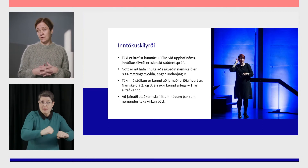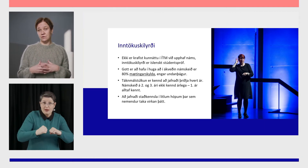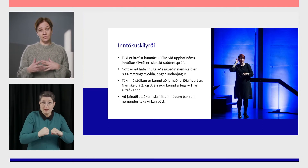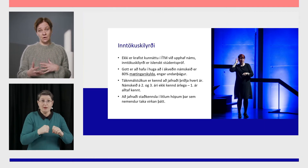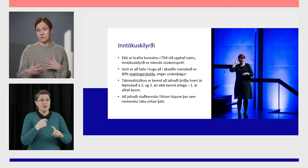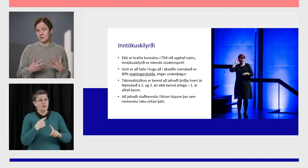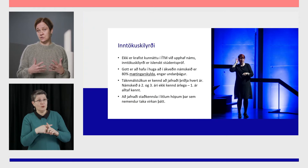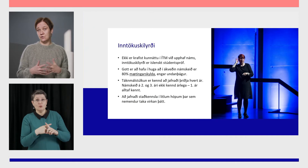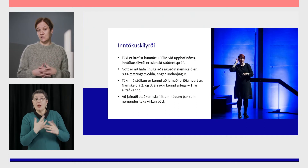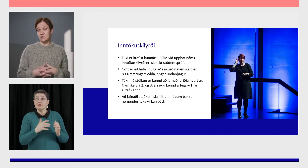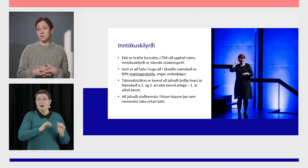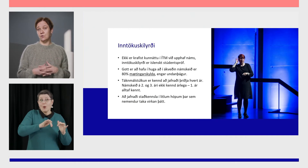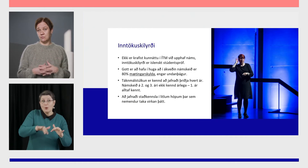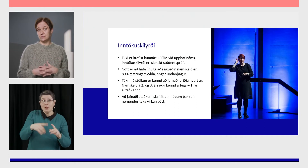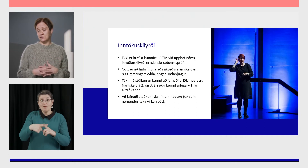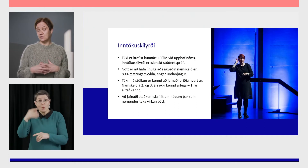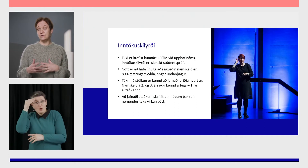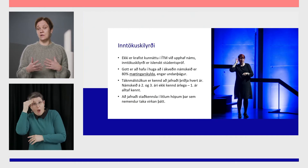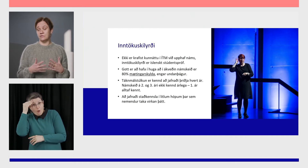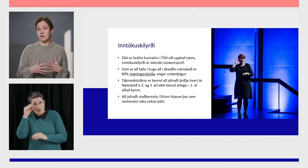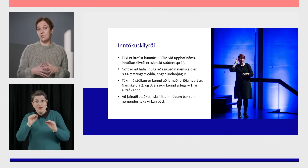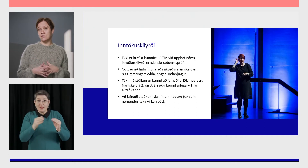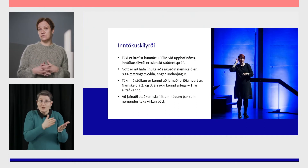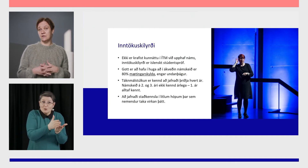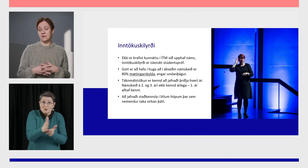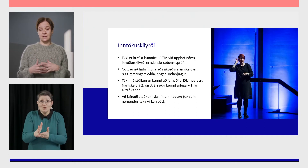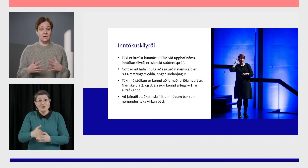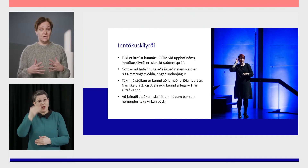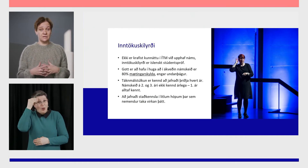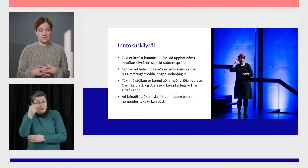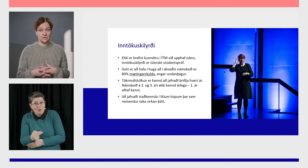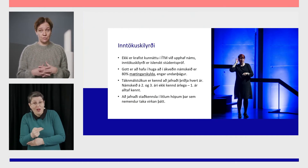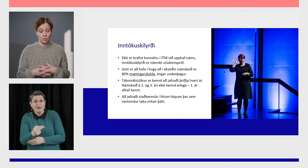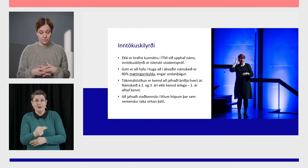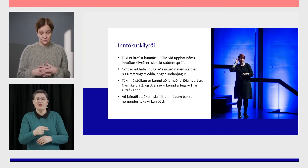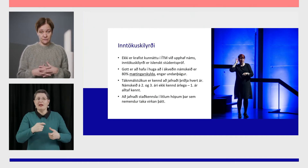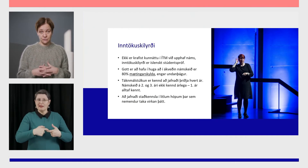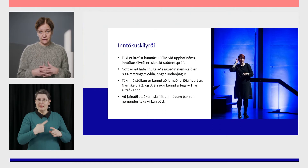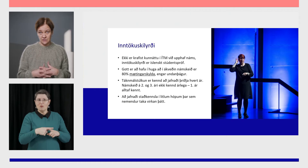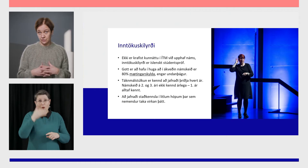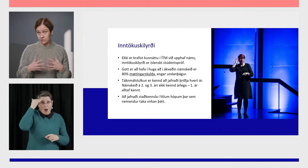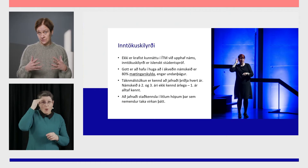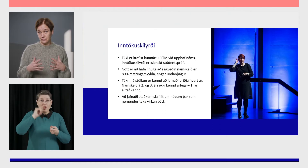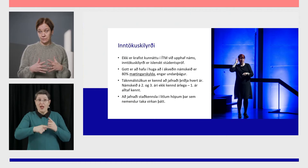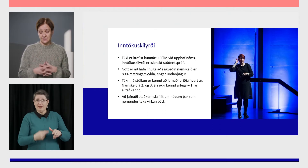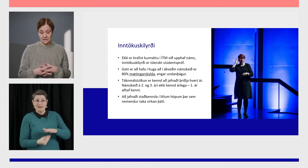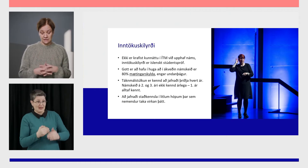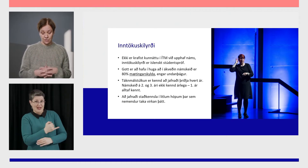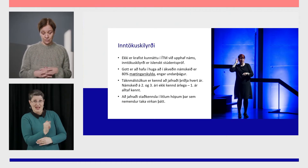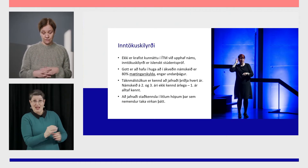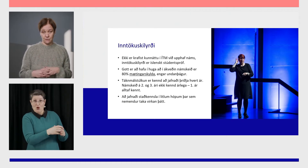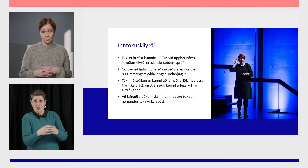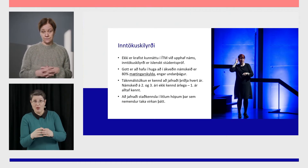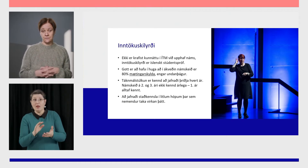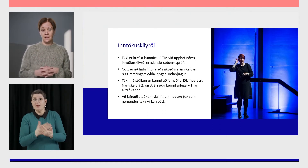haft áhrif á námið, kennsluhætti og námsmata getur færað eftir áhuga sviði eða styrkleikum hópsins hverju sinni og getur þess að vera breytilegt